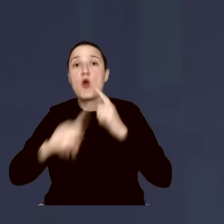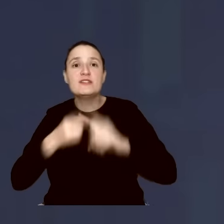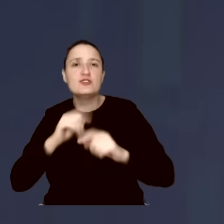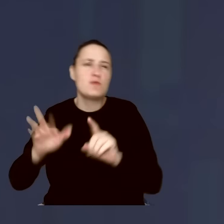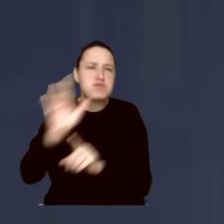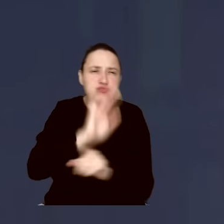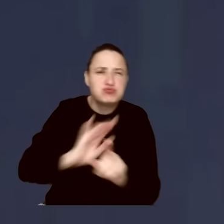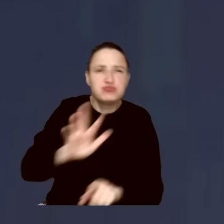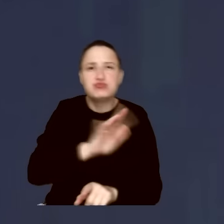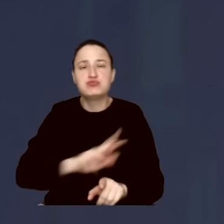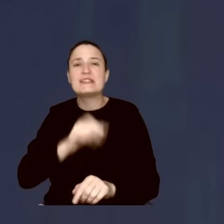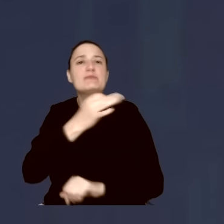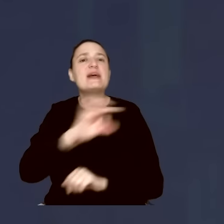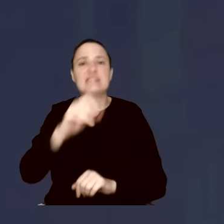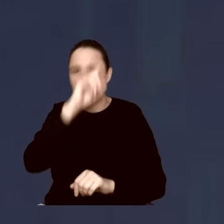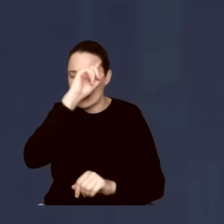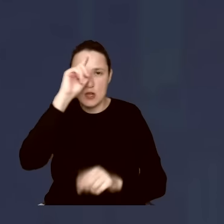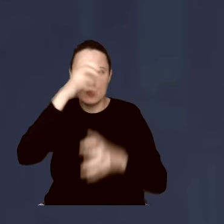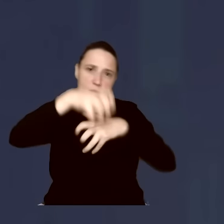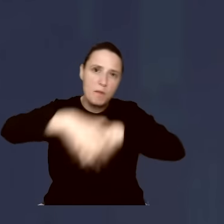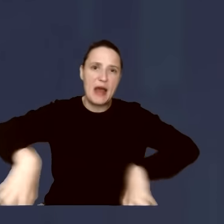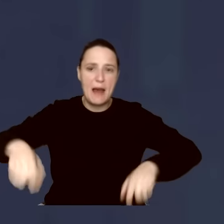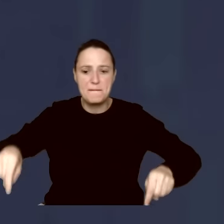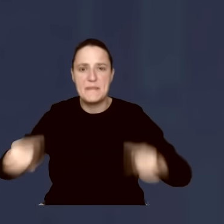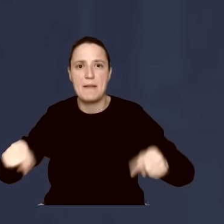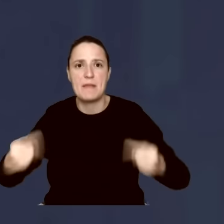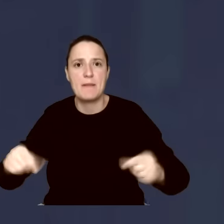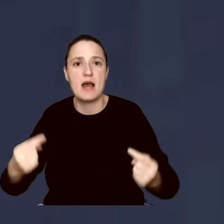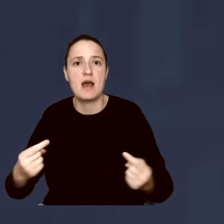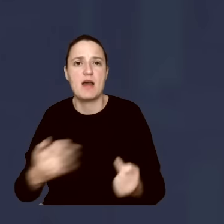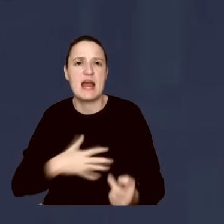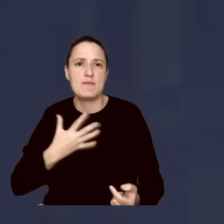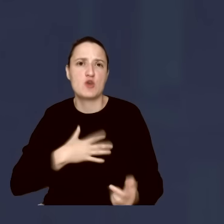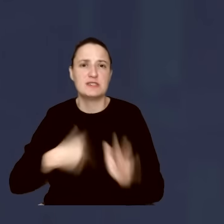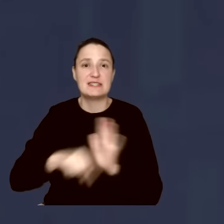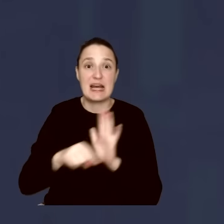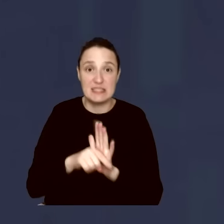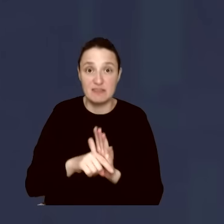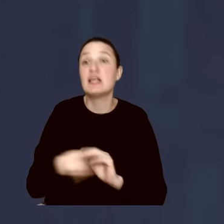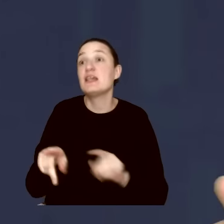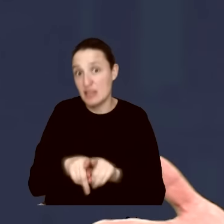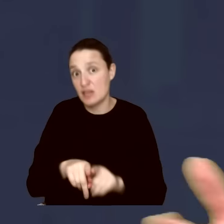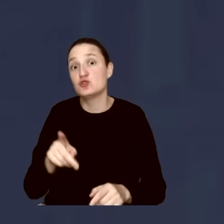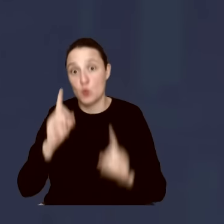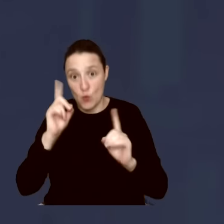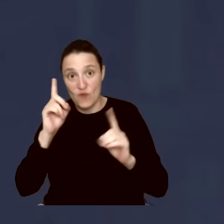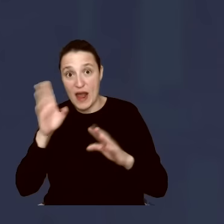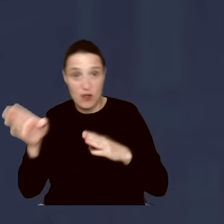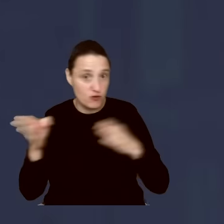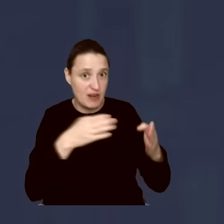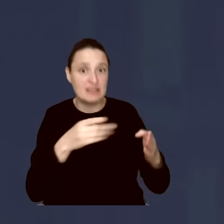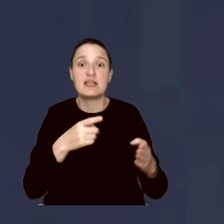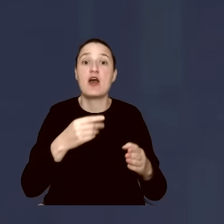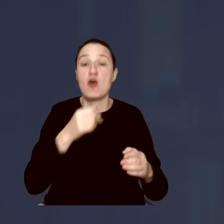taką polaryzację, tyle złych emocji, odwraca uwagę również tym swoim uśmiechniętym, fajnym Polakom, którzy wczoraj atakowali